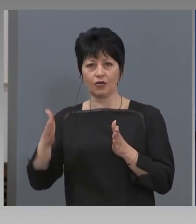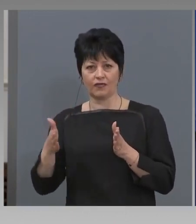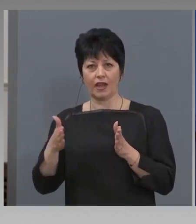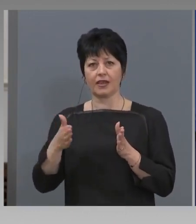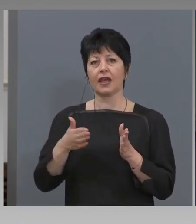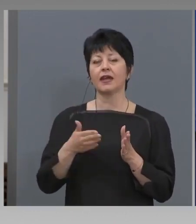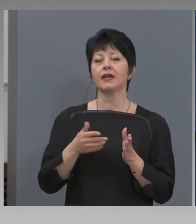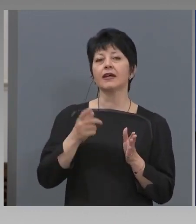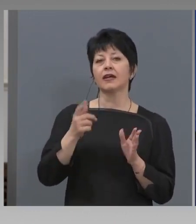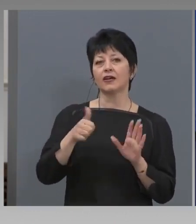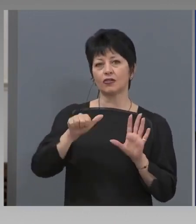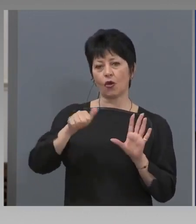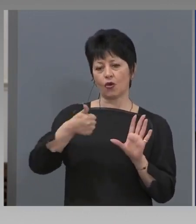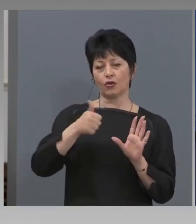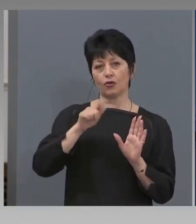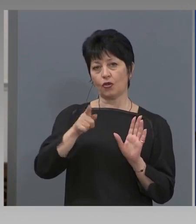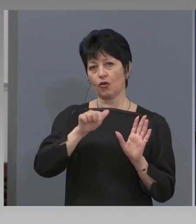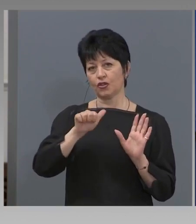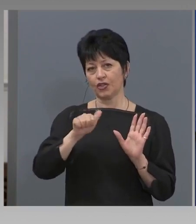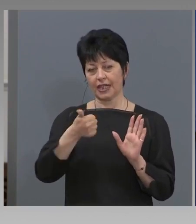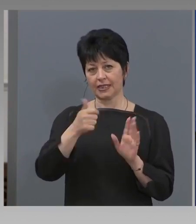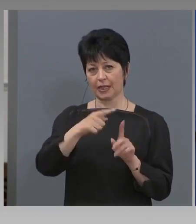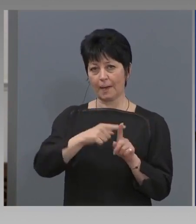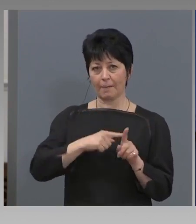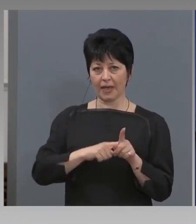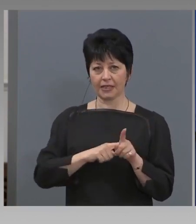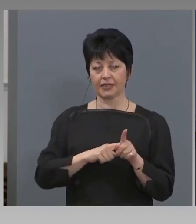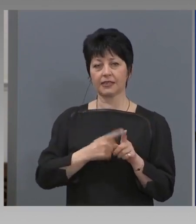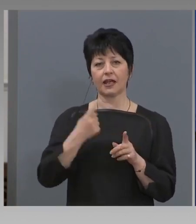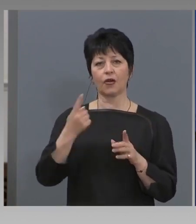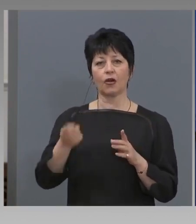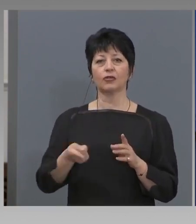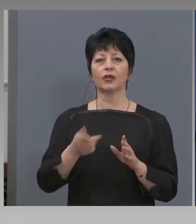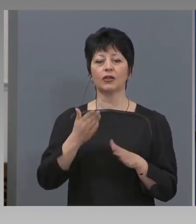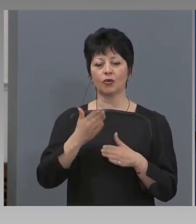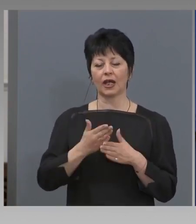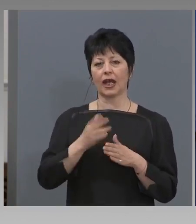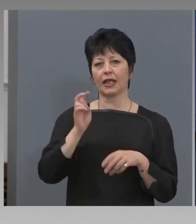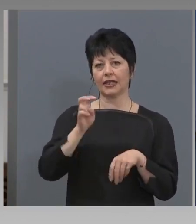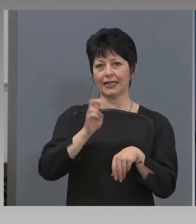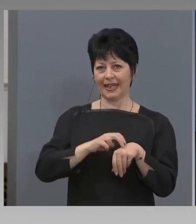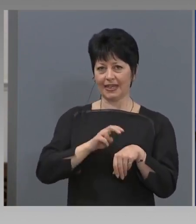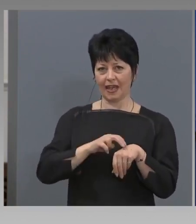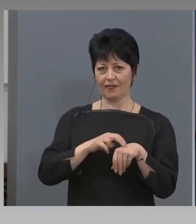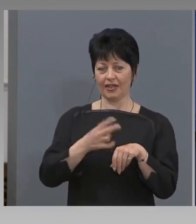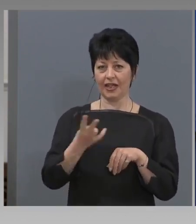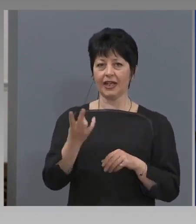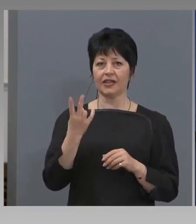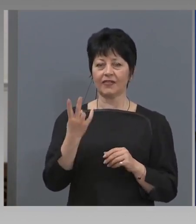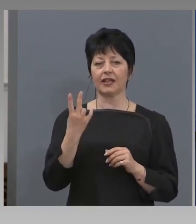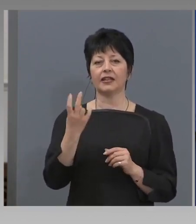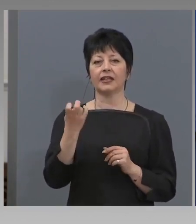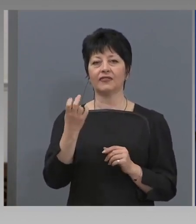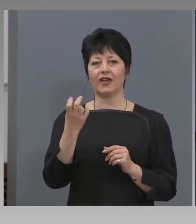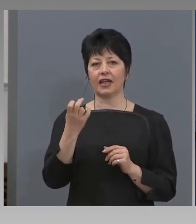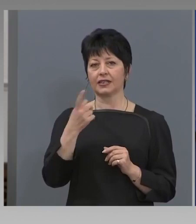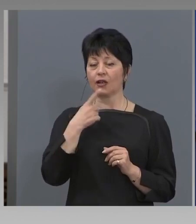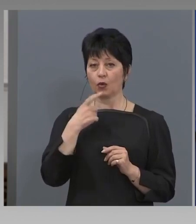месеца, който изтича до 31 декември 2020 година. Разбира се, на разсрочване